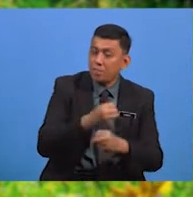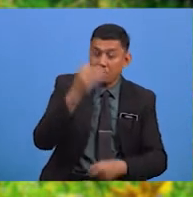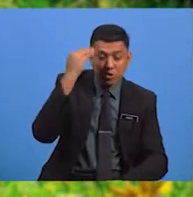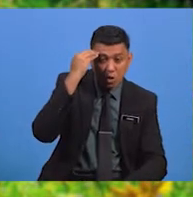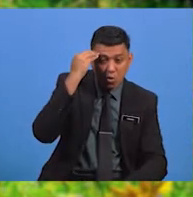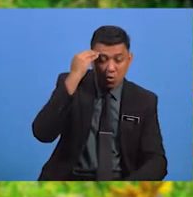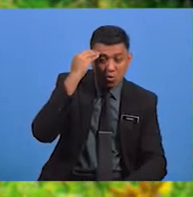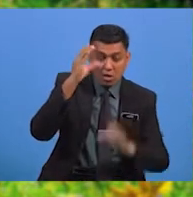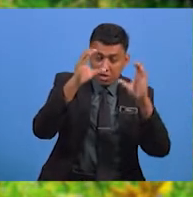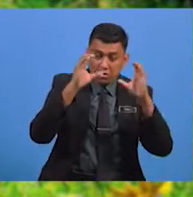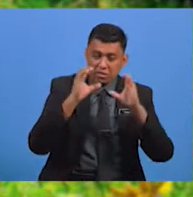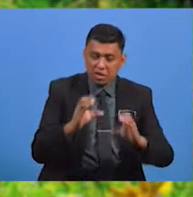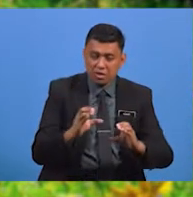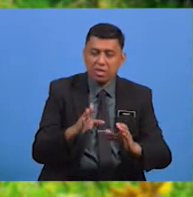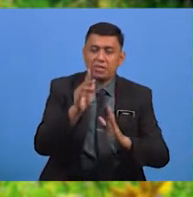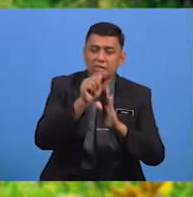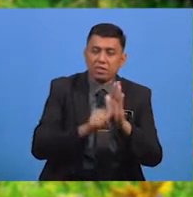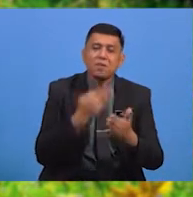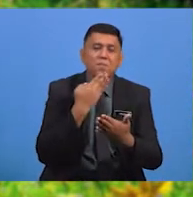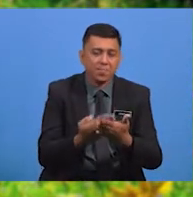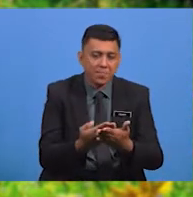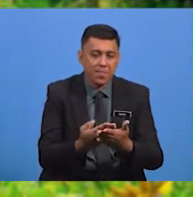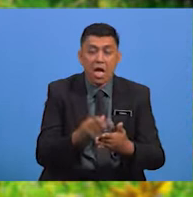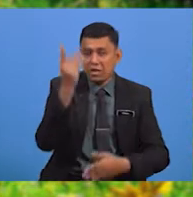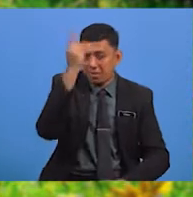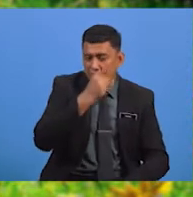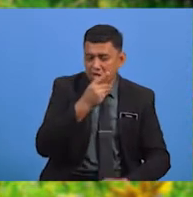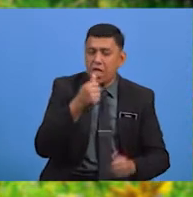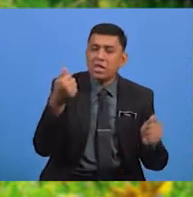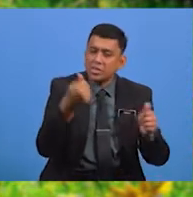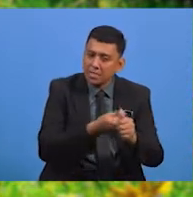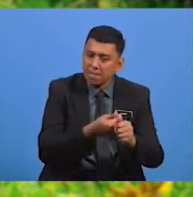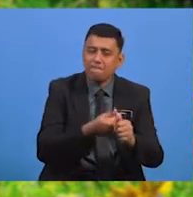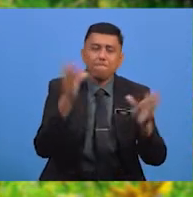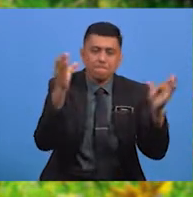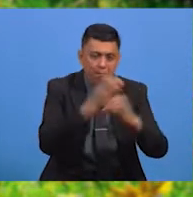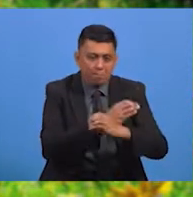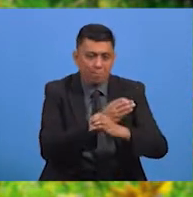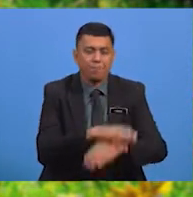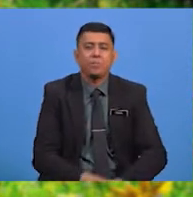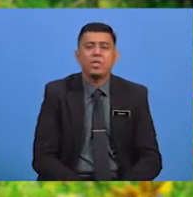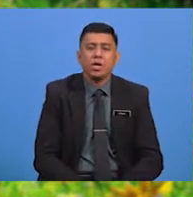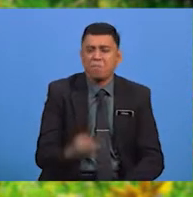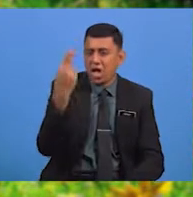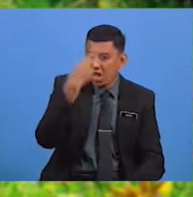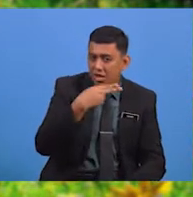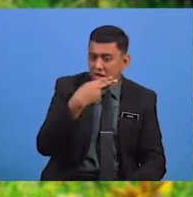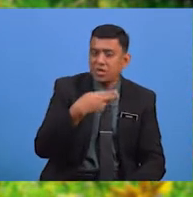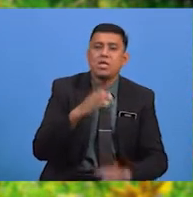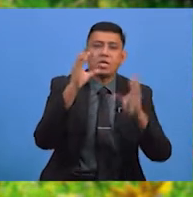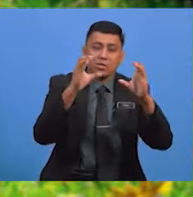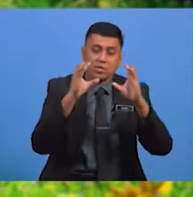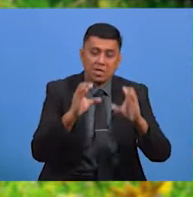Mengetahui Cara Terbaik Untuk Mendepani Setiap Cabaran Dengan Menghadapinya